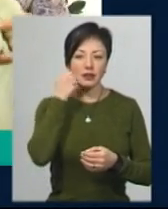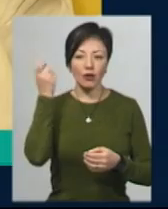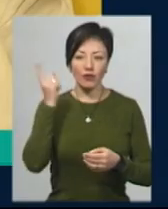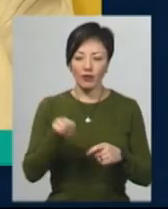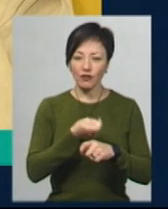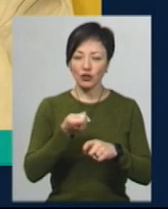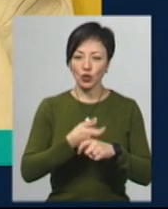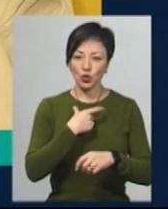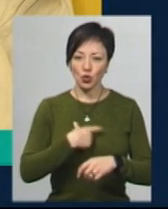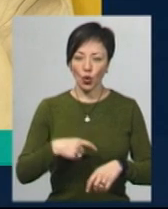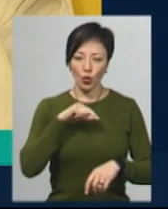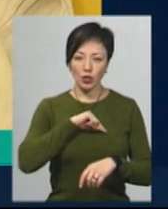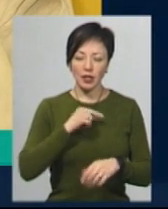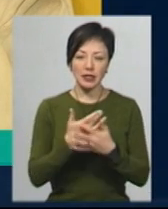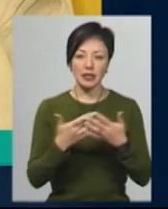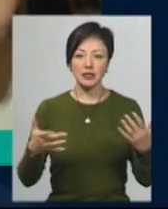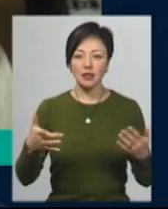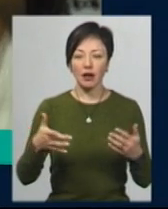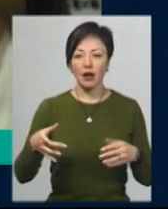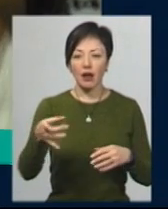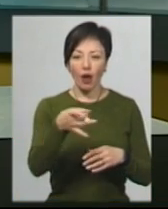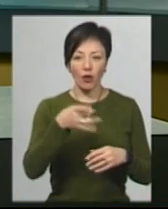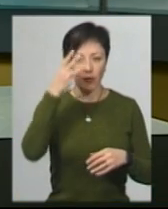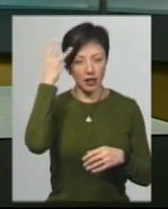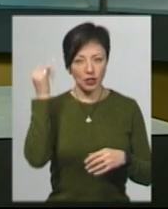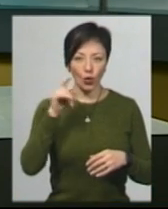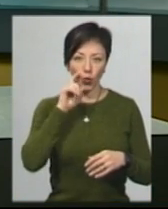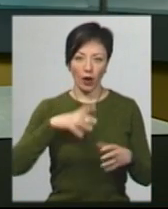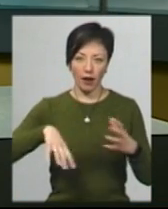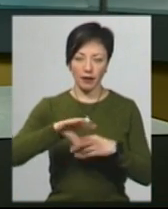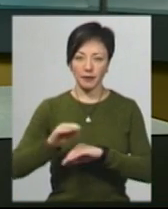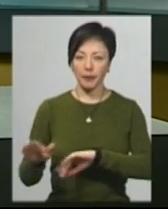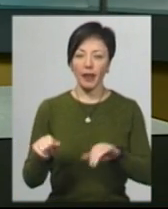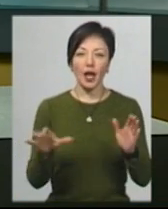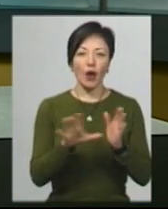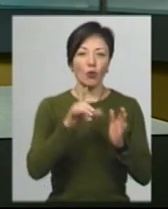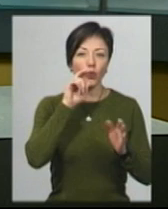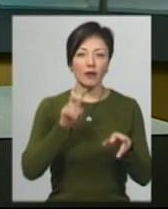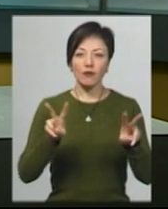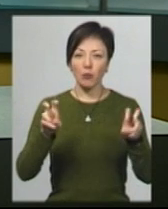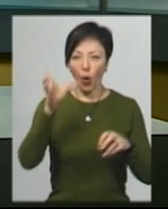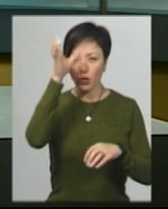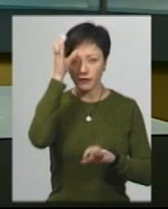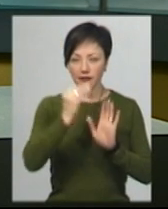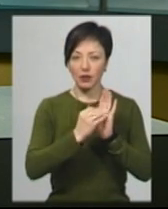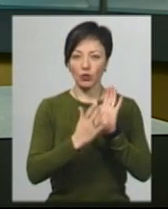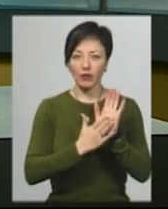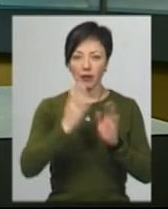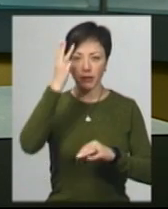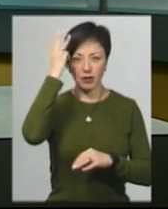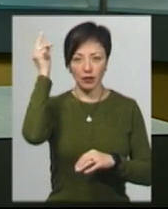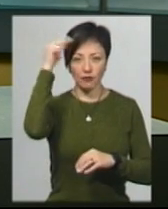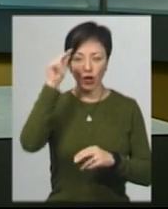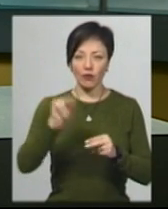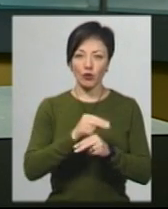різних районів Хмельниччини та регіонів України. Рекорд України в номінації «Освіта» встановили у Хмельницькому